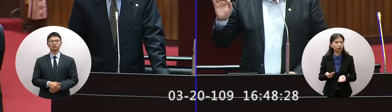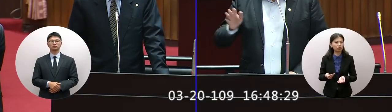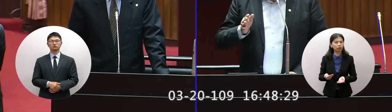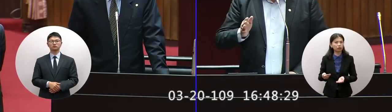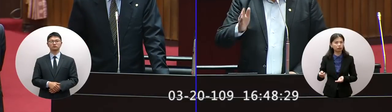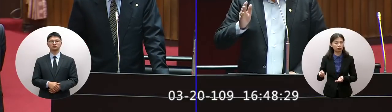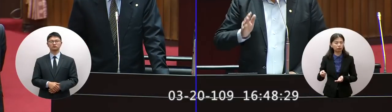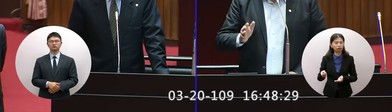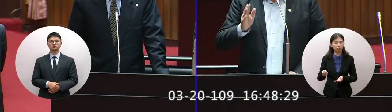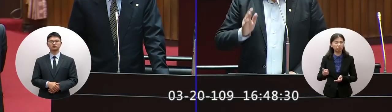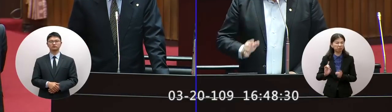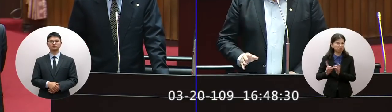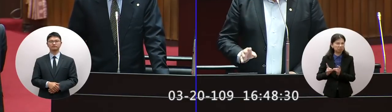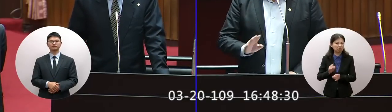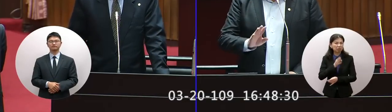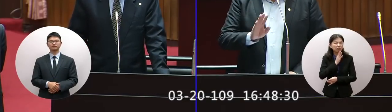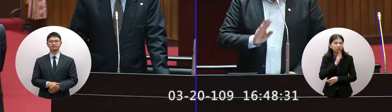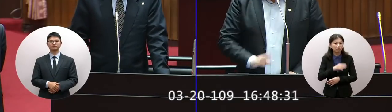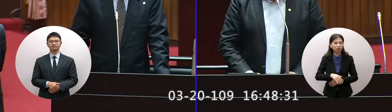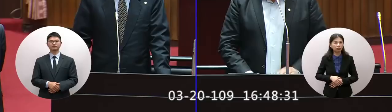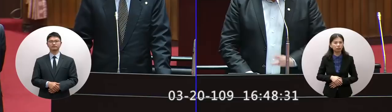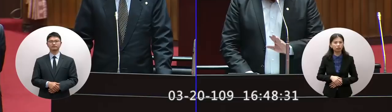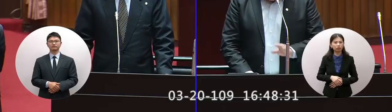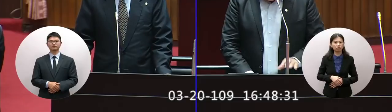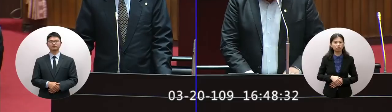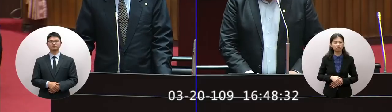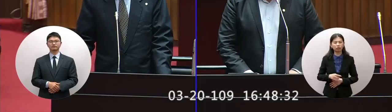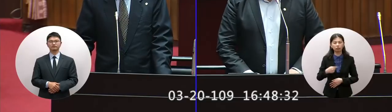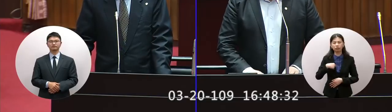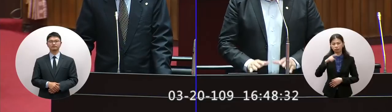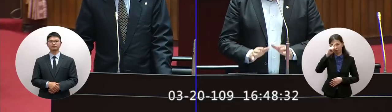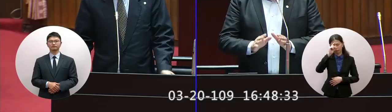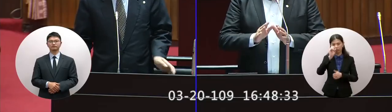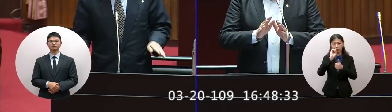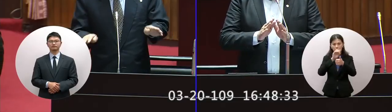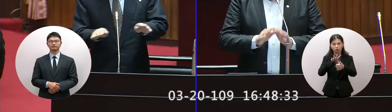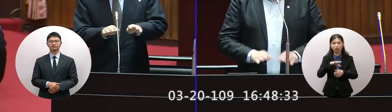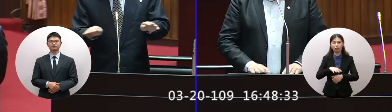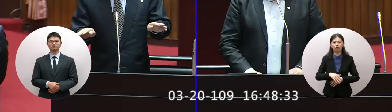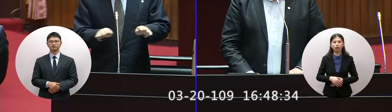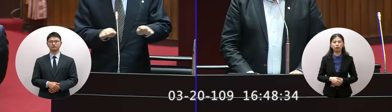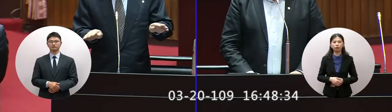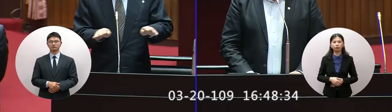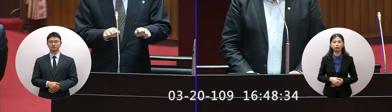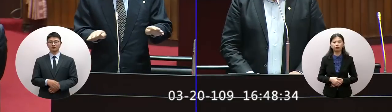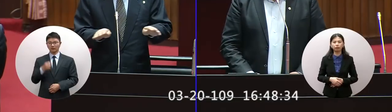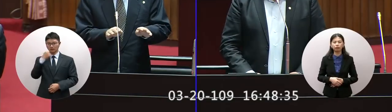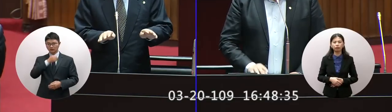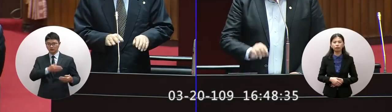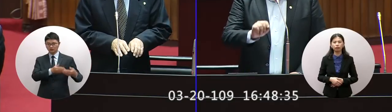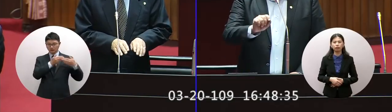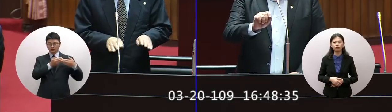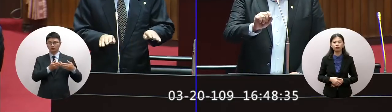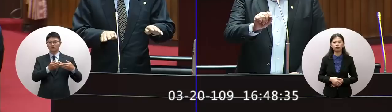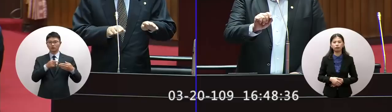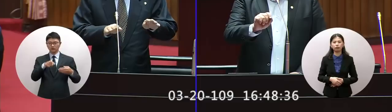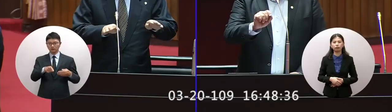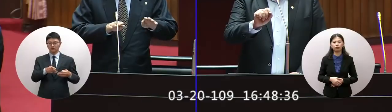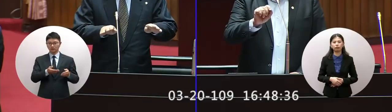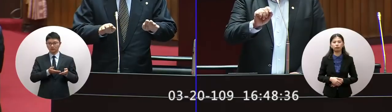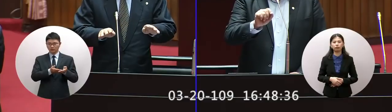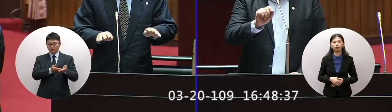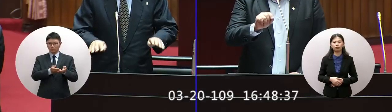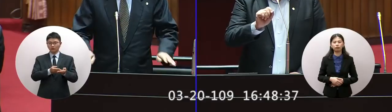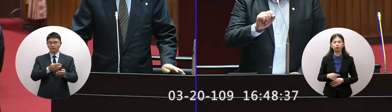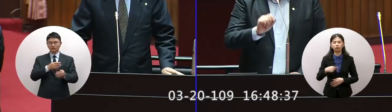撞擊是有系統的那個沒那麼不過我是建議這樣子就是說我們其實跟兩岸之間的在協同執法上面